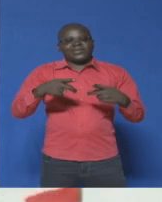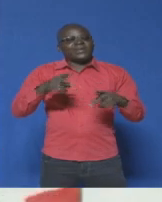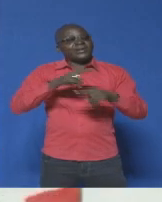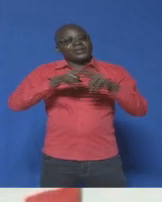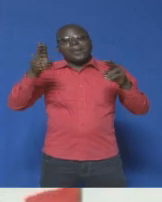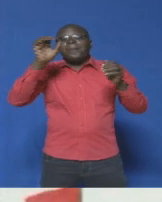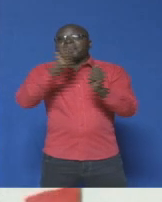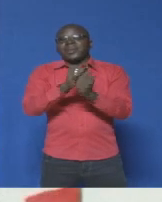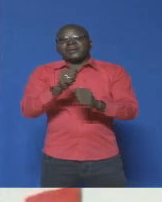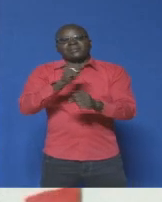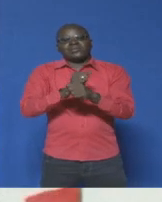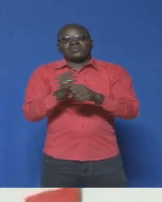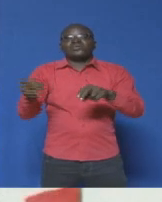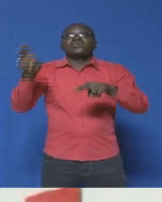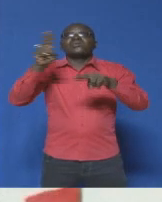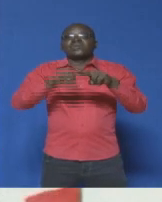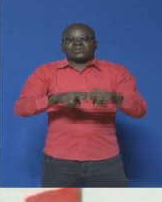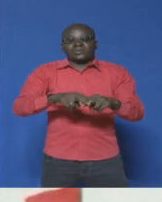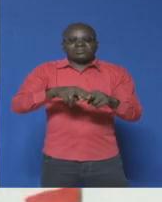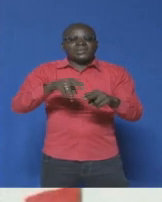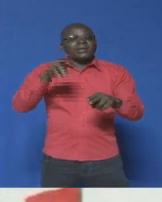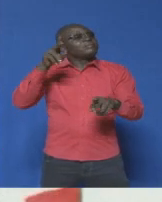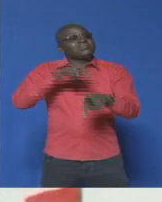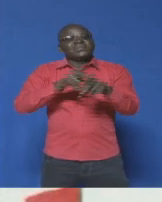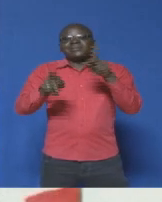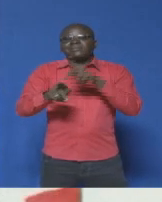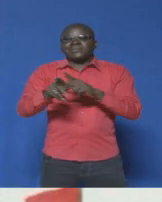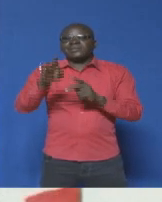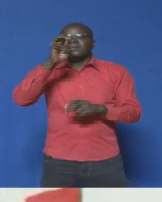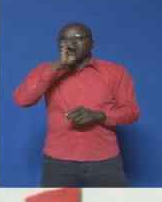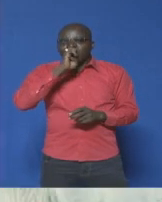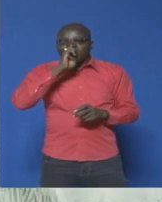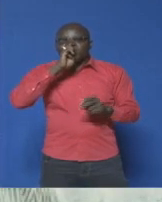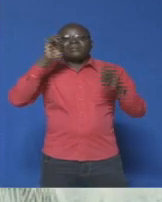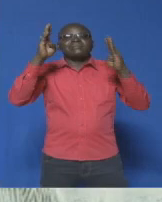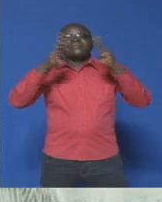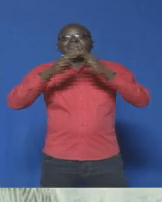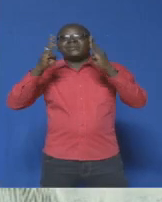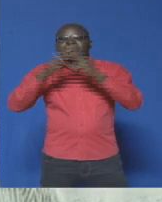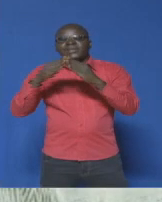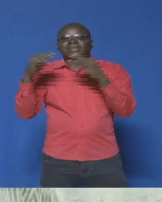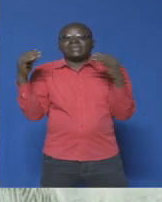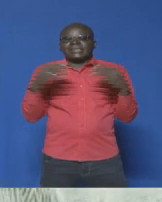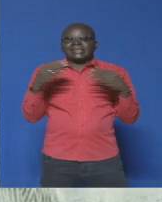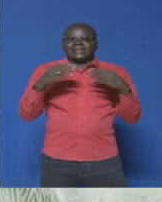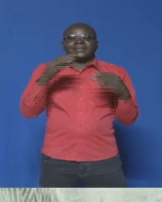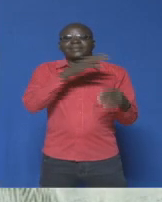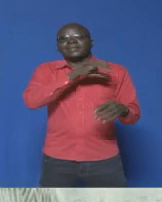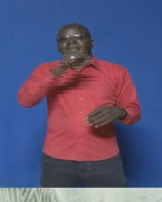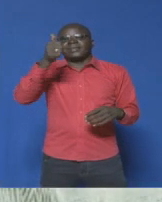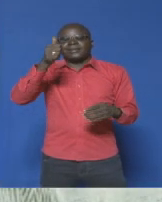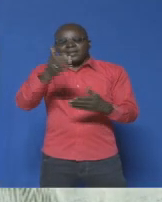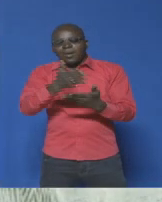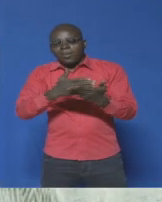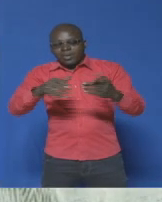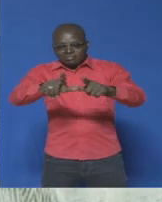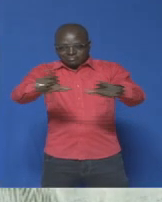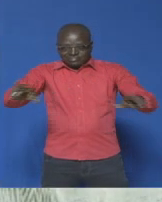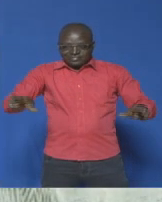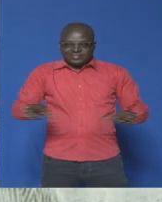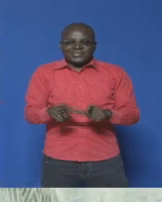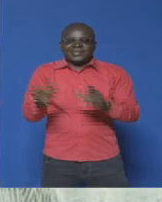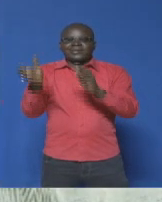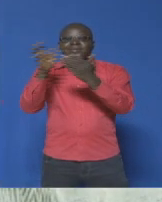Les pieds dans l'eau, la ville a paniqué, grélotté et cédé par endroits face à une pluie des plus